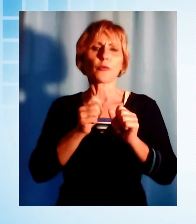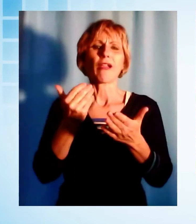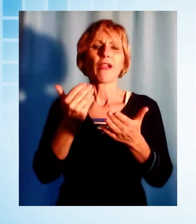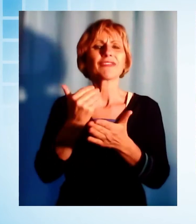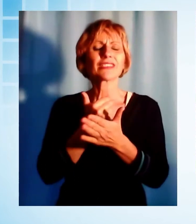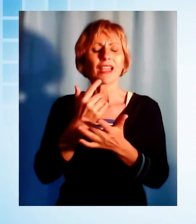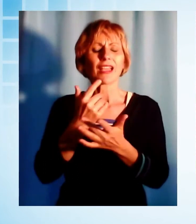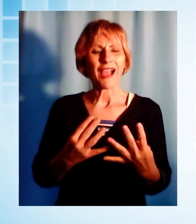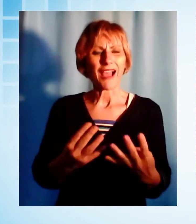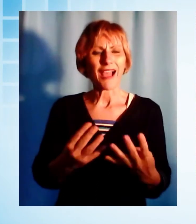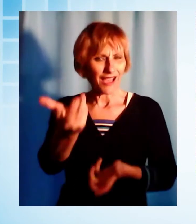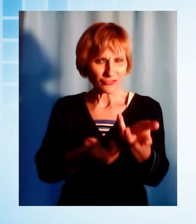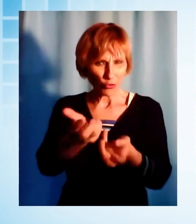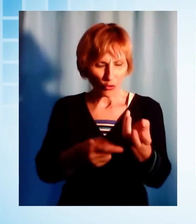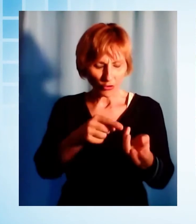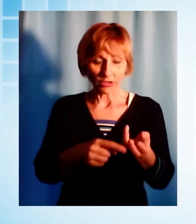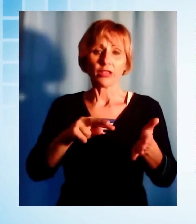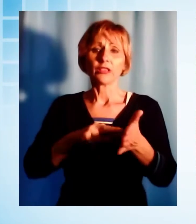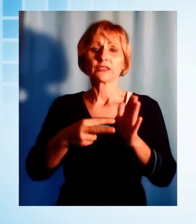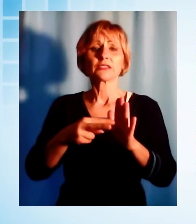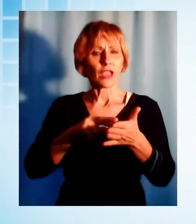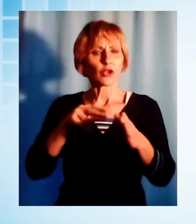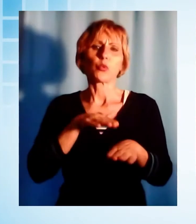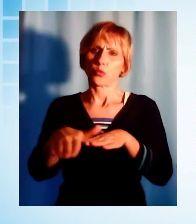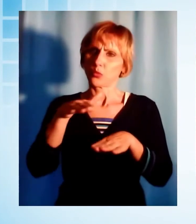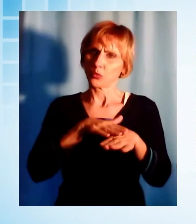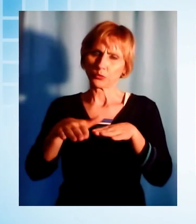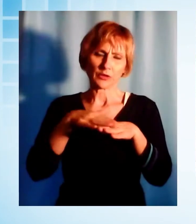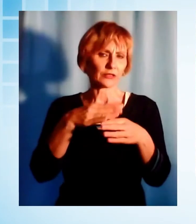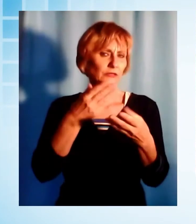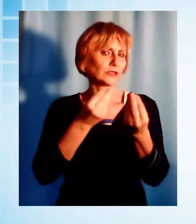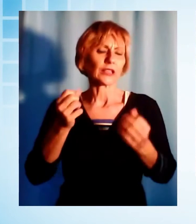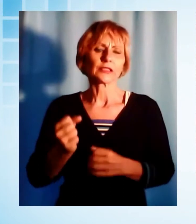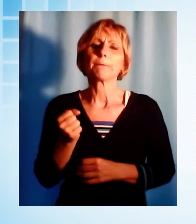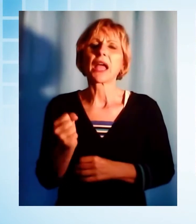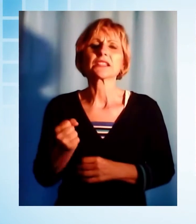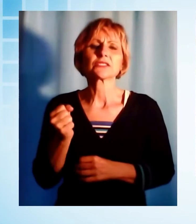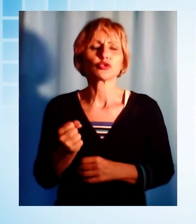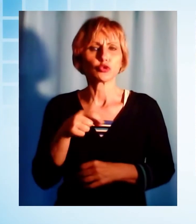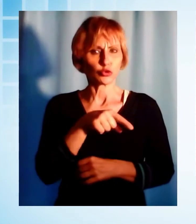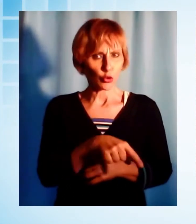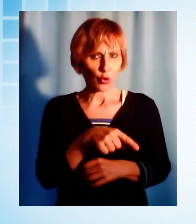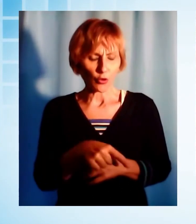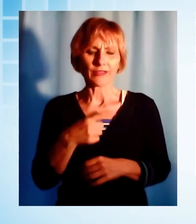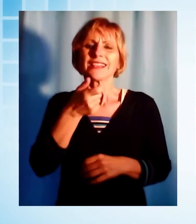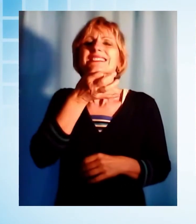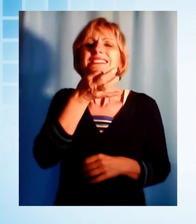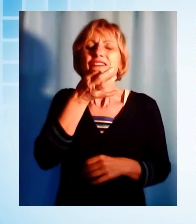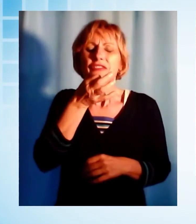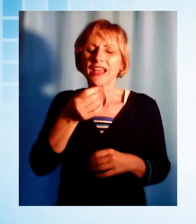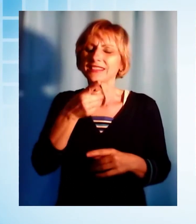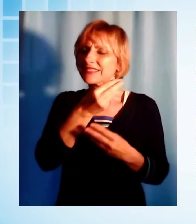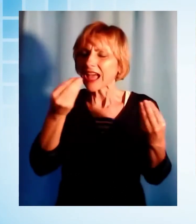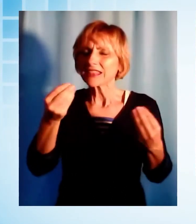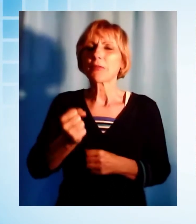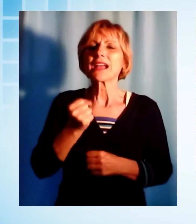tecnica purtroppo ancora usata con consuetudine da numerosi pastori convinti che questo porti ad un miglioramento dell'erba da pascolare.